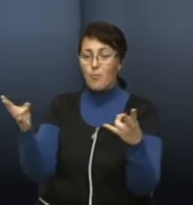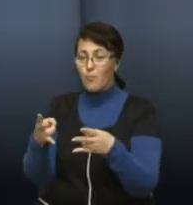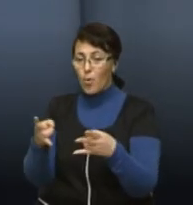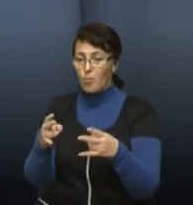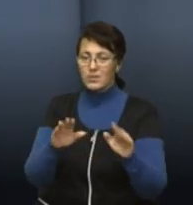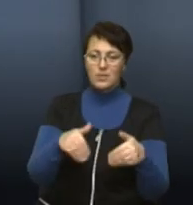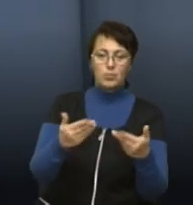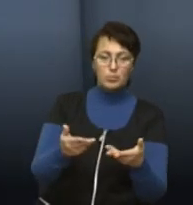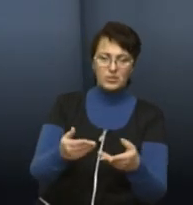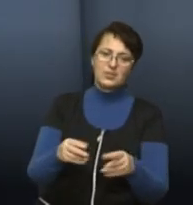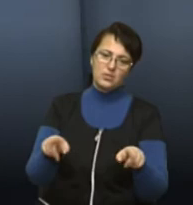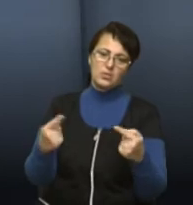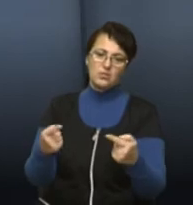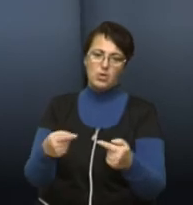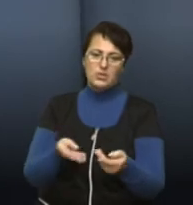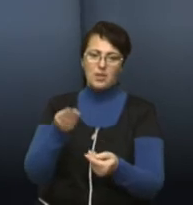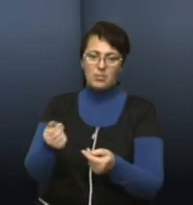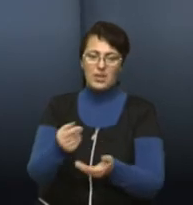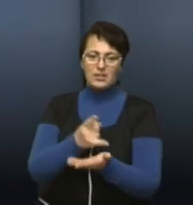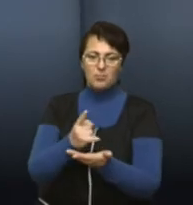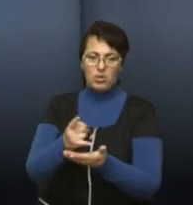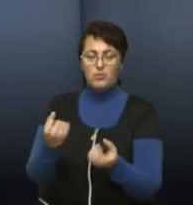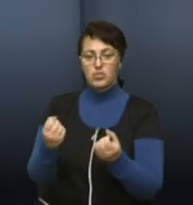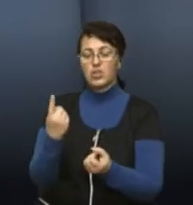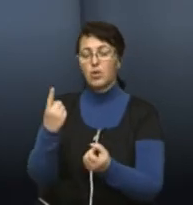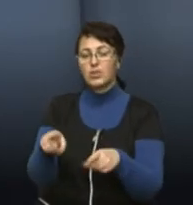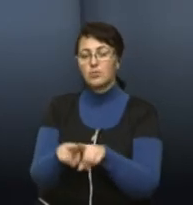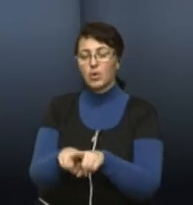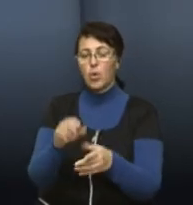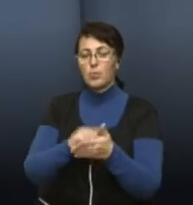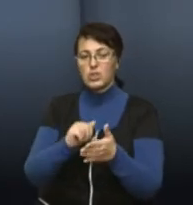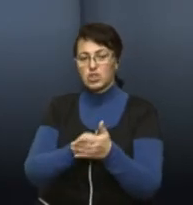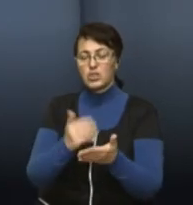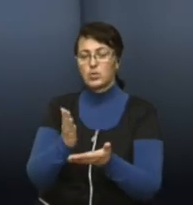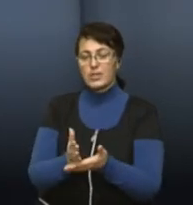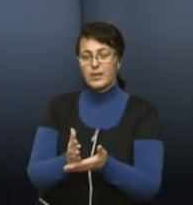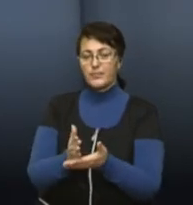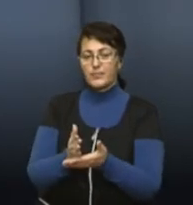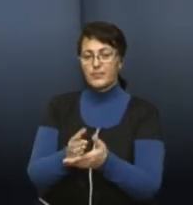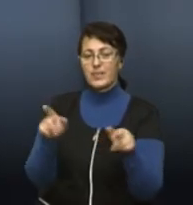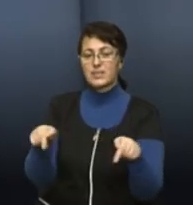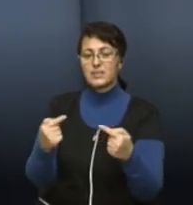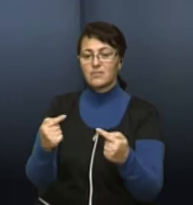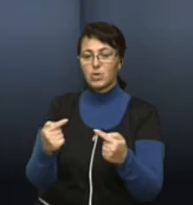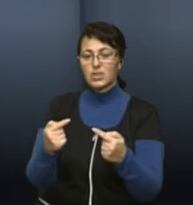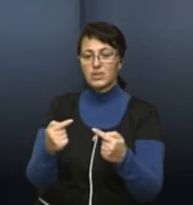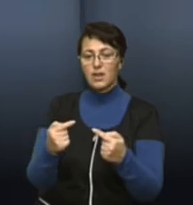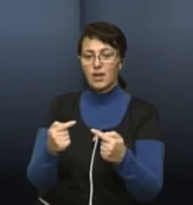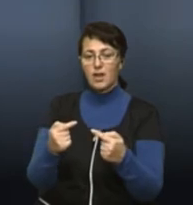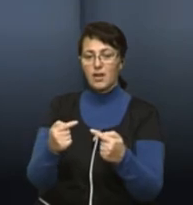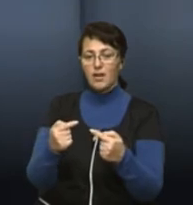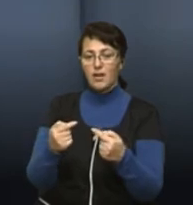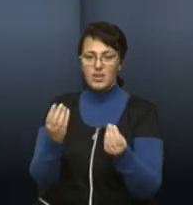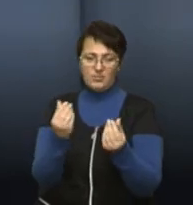створюється платне паркування. Ще одним таким причиною – це є створення інвестиційного